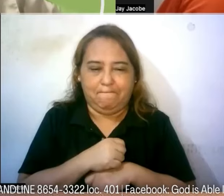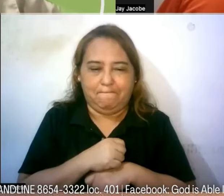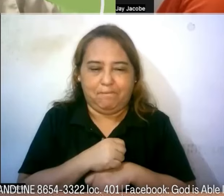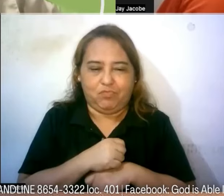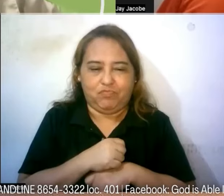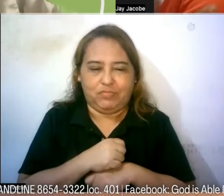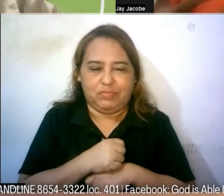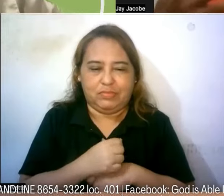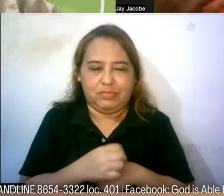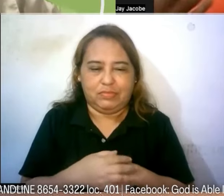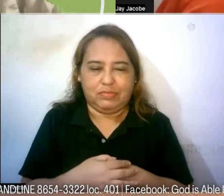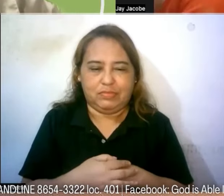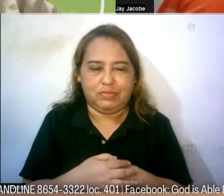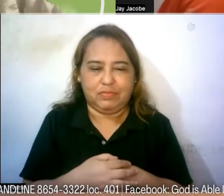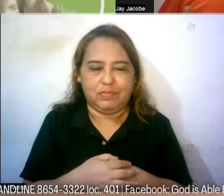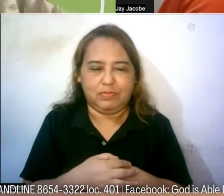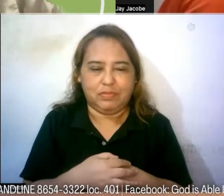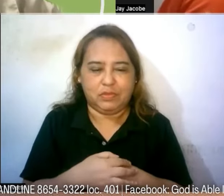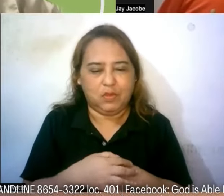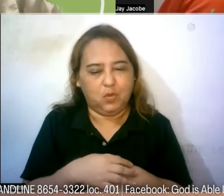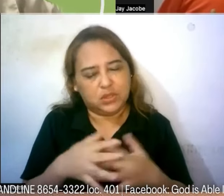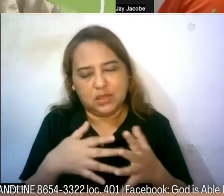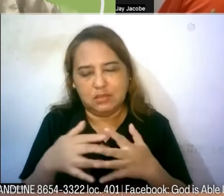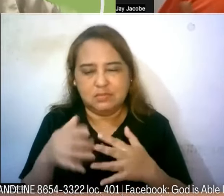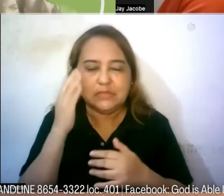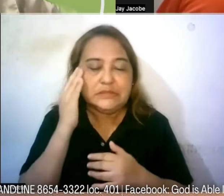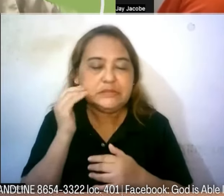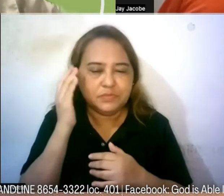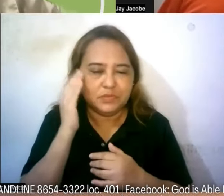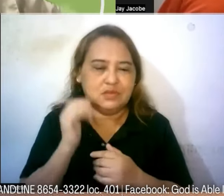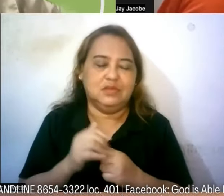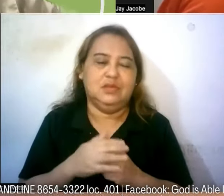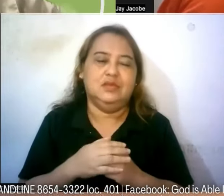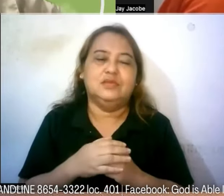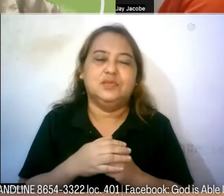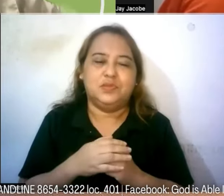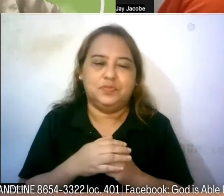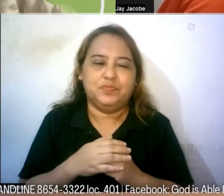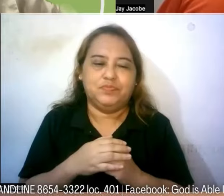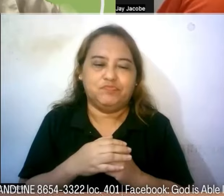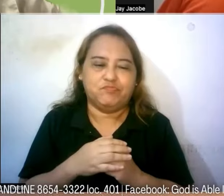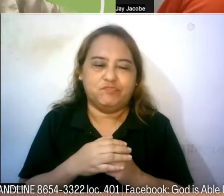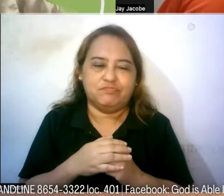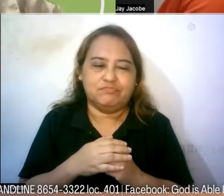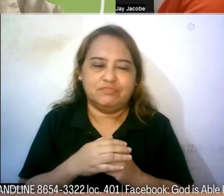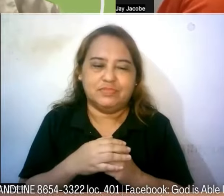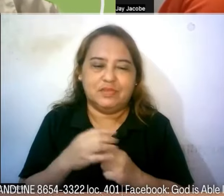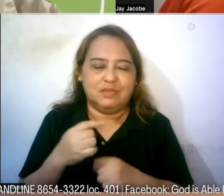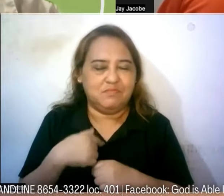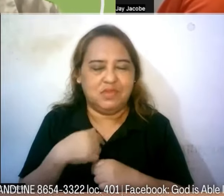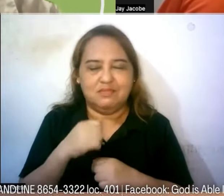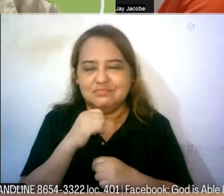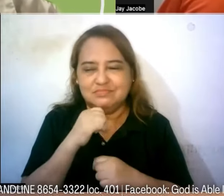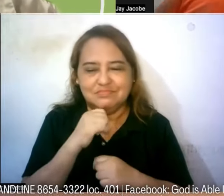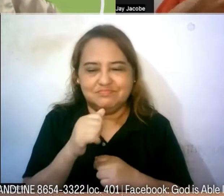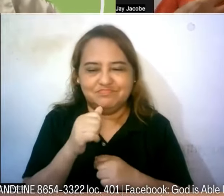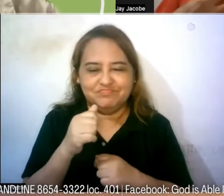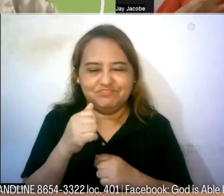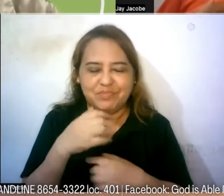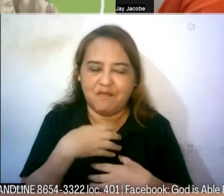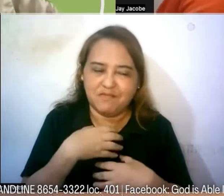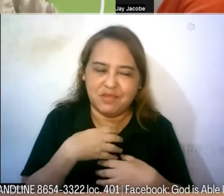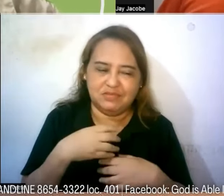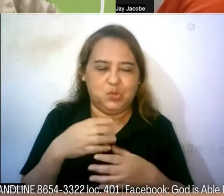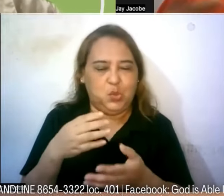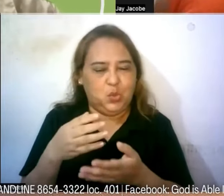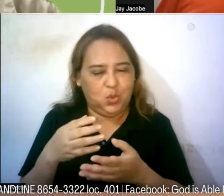their ano po yung pinagdadaanan po nila so yun po hindi po ako takot na maging courage sa kanila dahil ako mismo